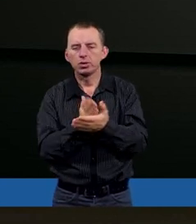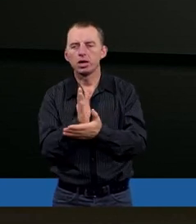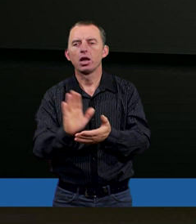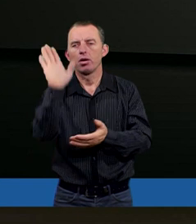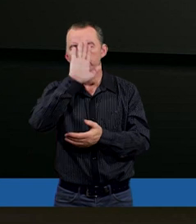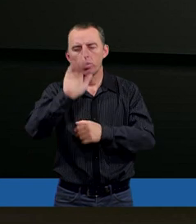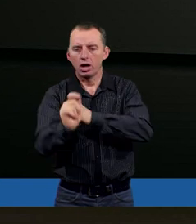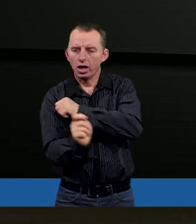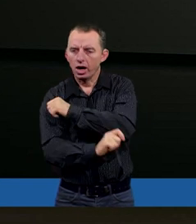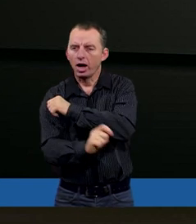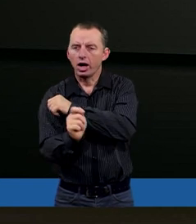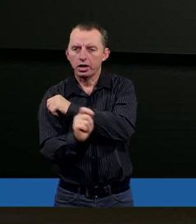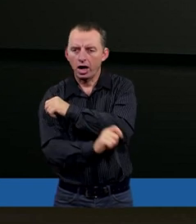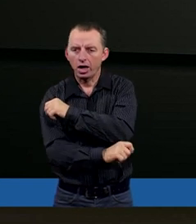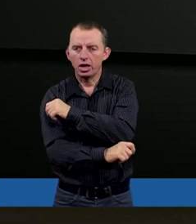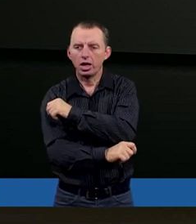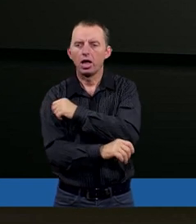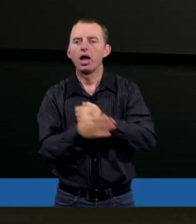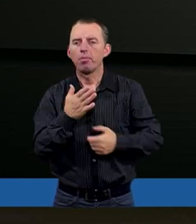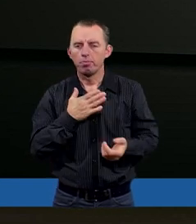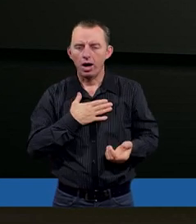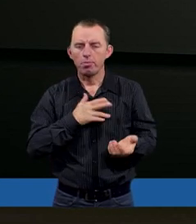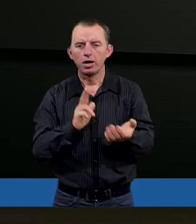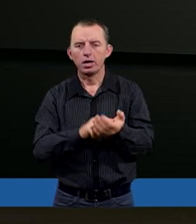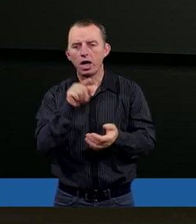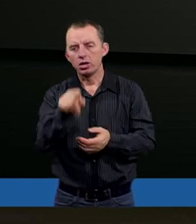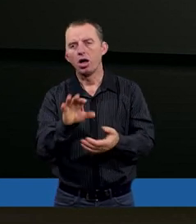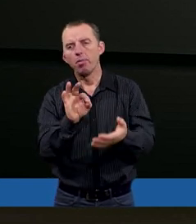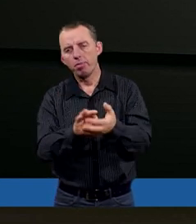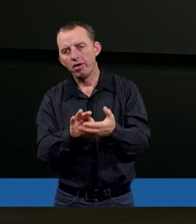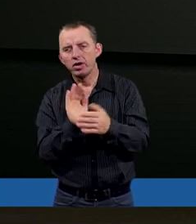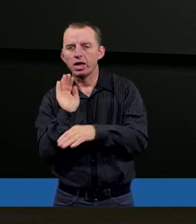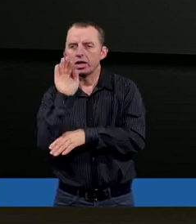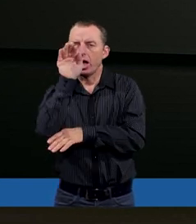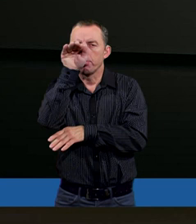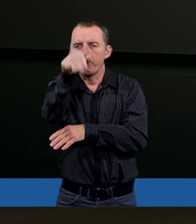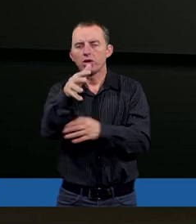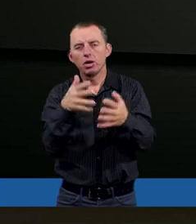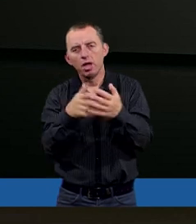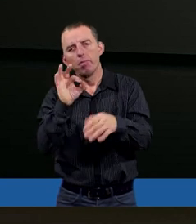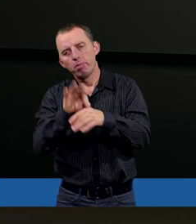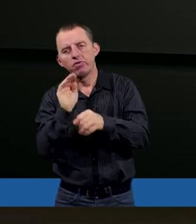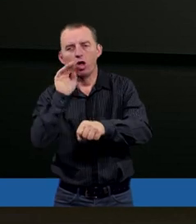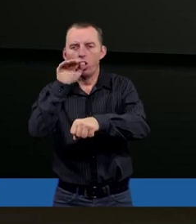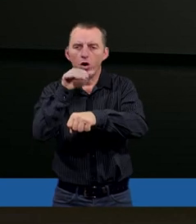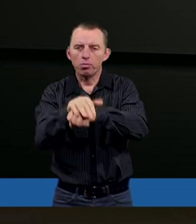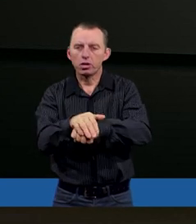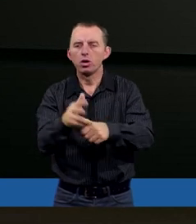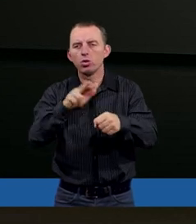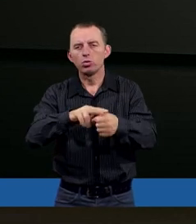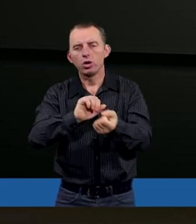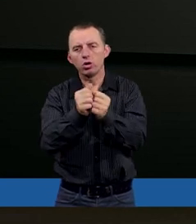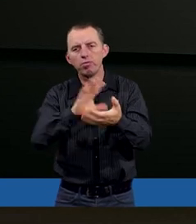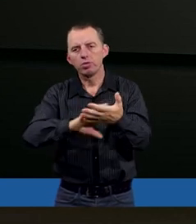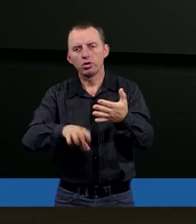karane. i mamy na to pewne zapowiedzi prorocze, mamy na to pewne obietnice, które są w Piśmie Świętym.